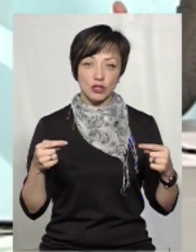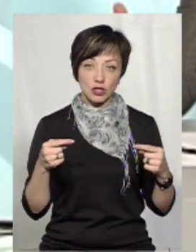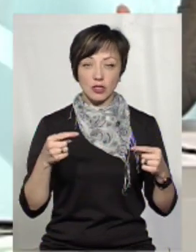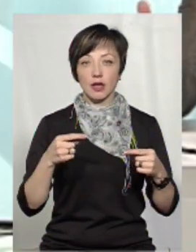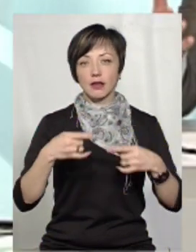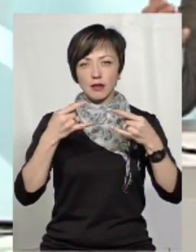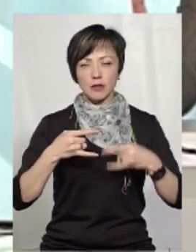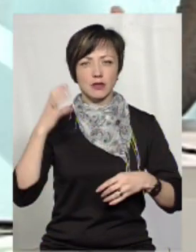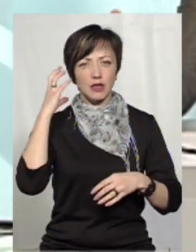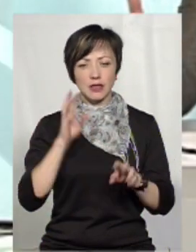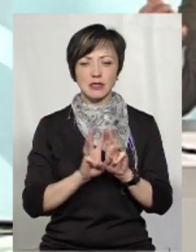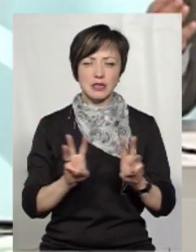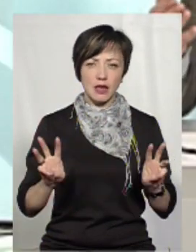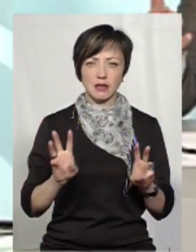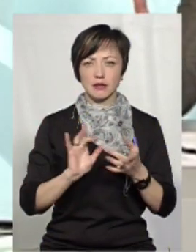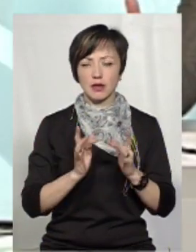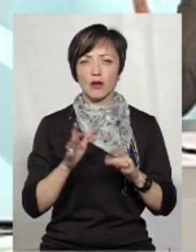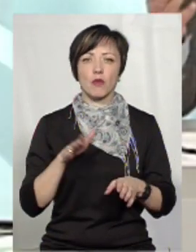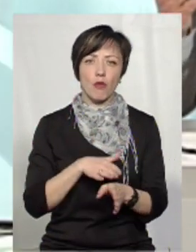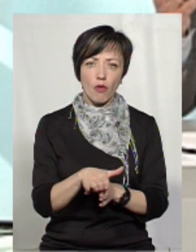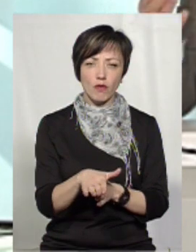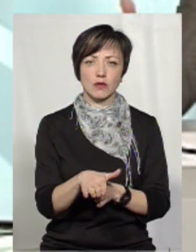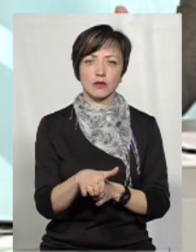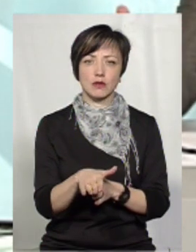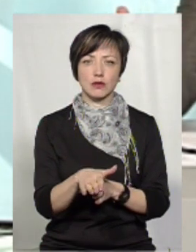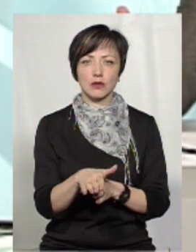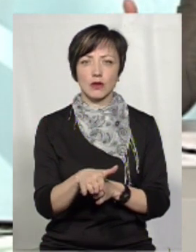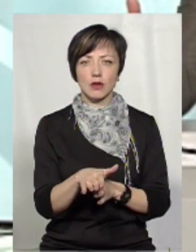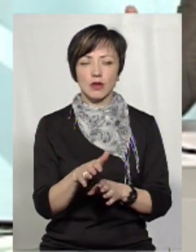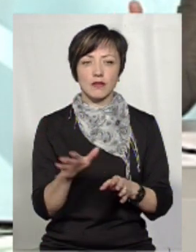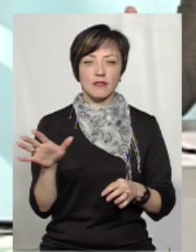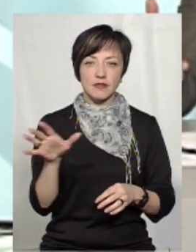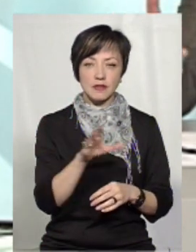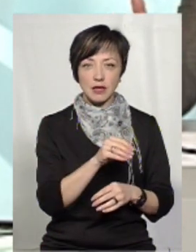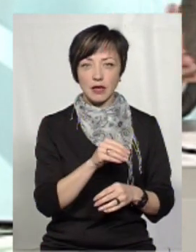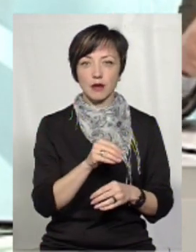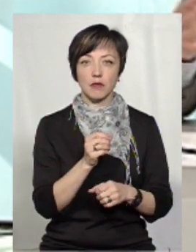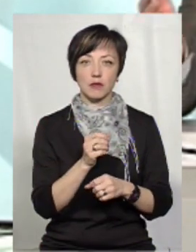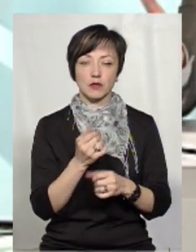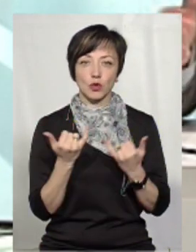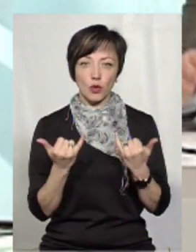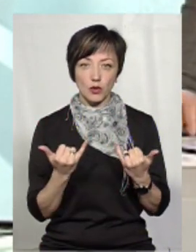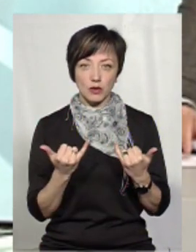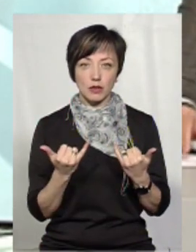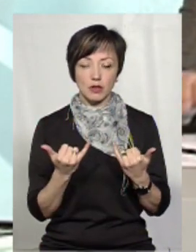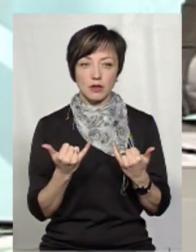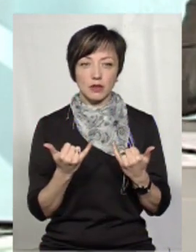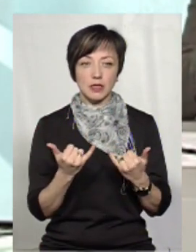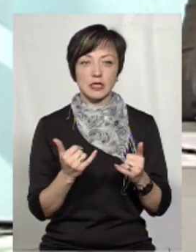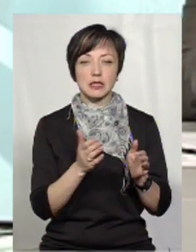засоби масової інформації, всі сайти, повністю в'їзні мобільні офіси, все практично сьогодні